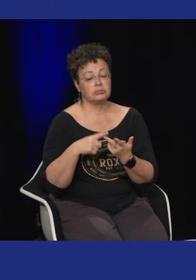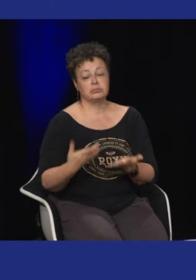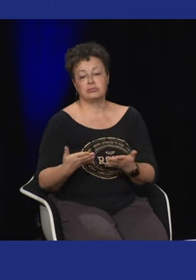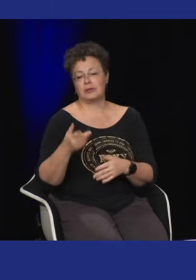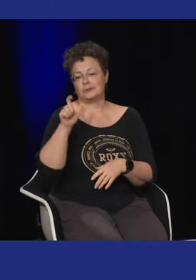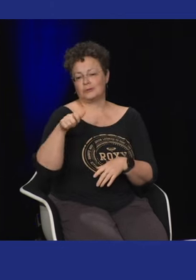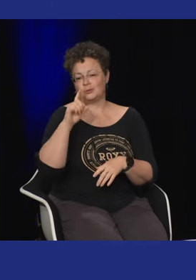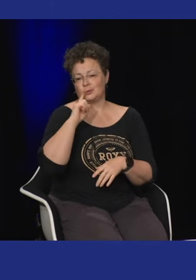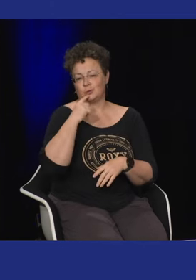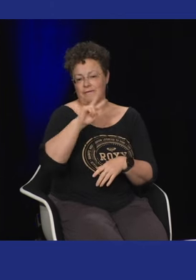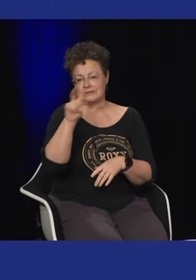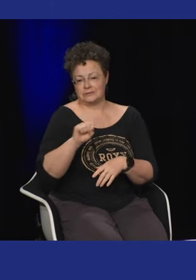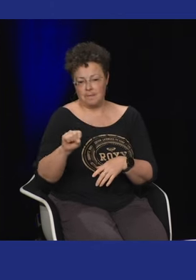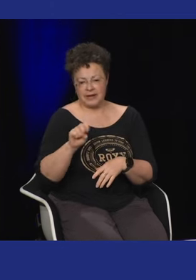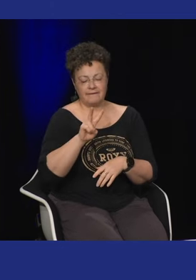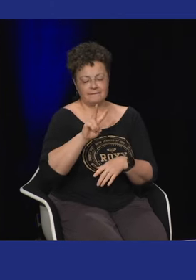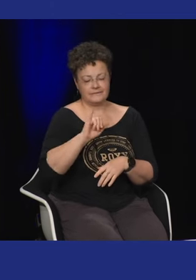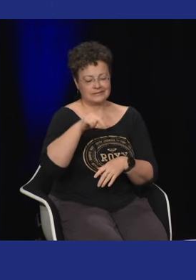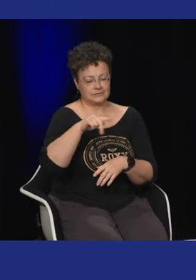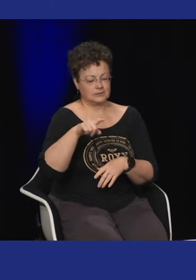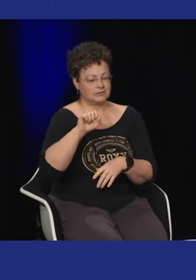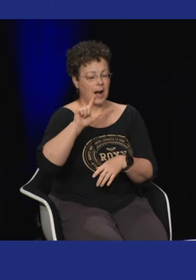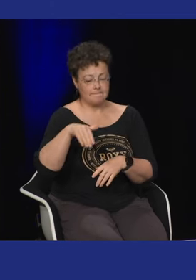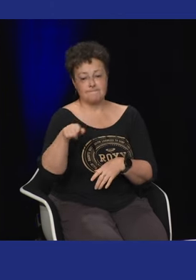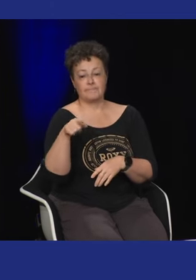il y a Génébou il y a oui